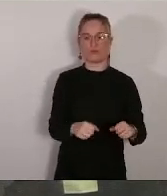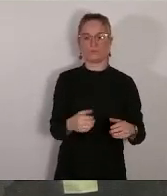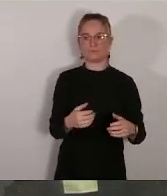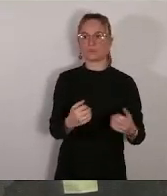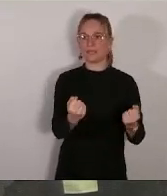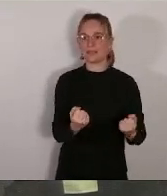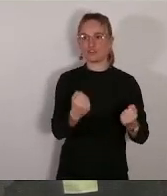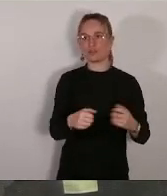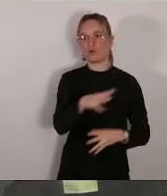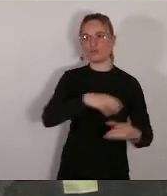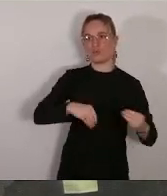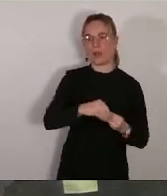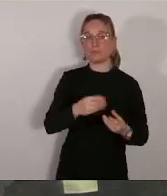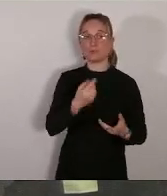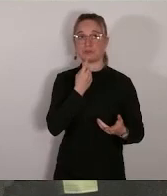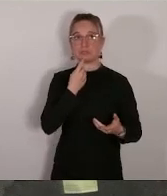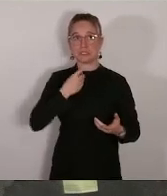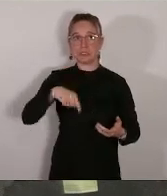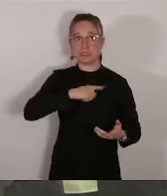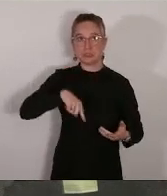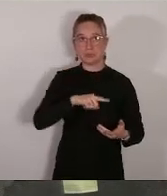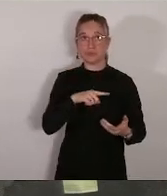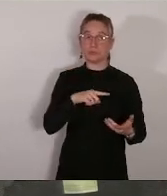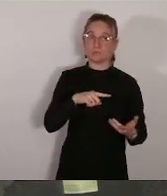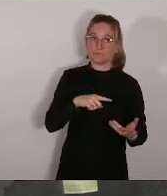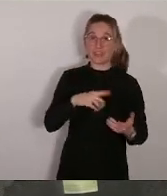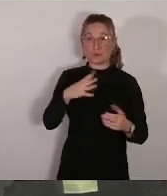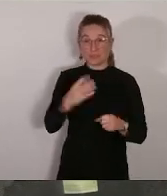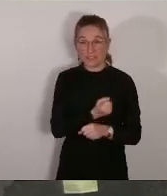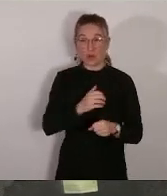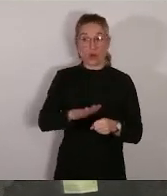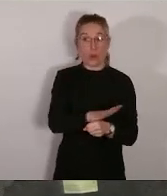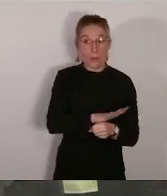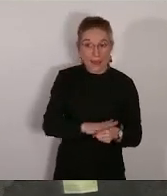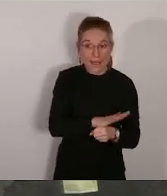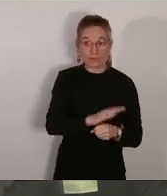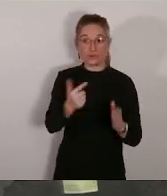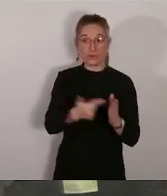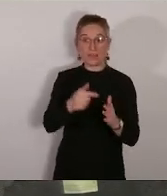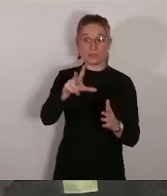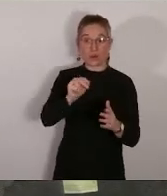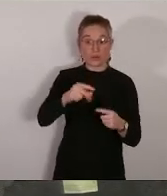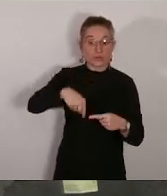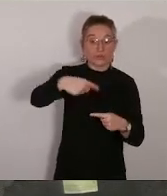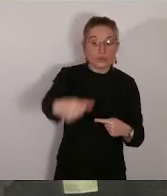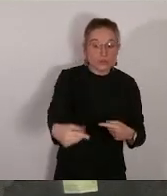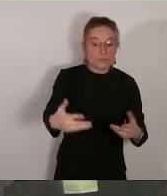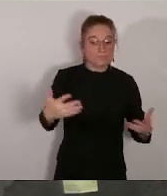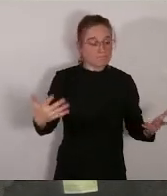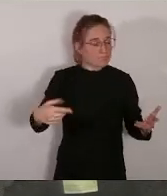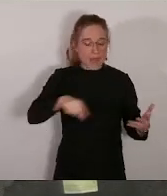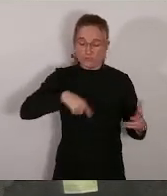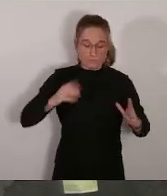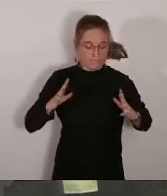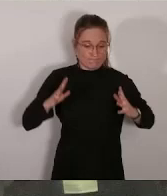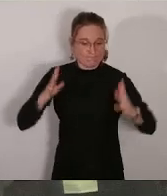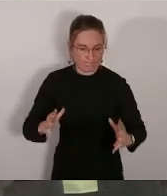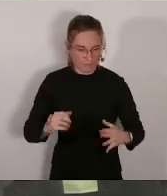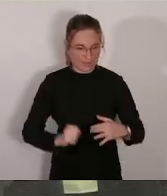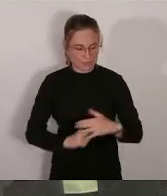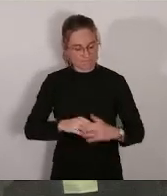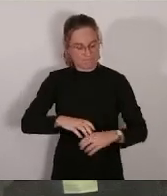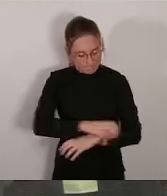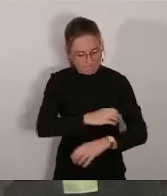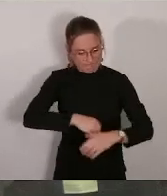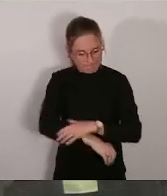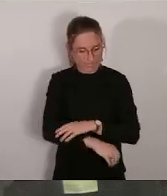36% d'énergie renouvelable d'ici 2030 ? On s'y engage, on va faire notre maximum. Oui c'est ambitieux, mais face à l'urgence